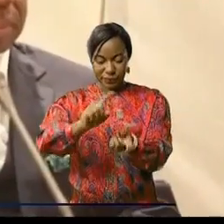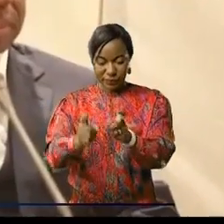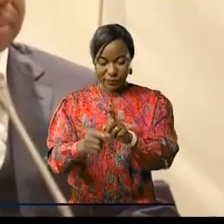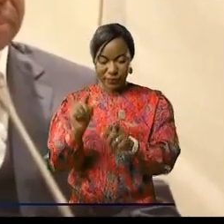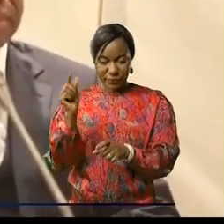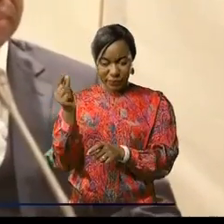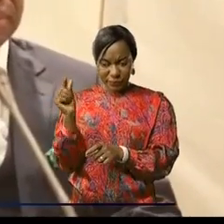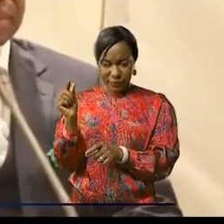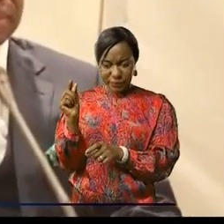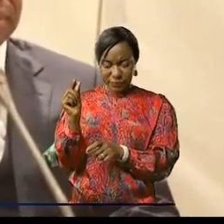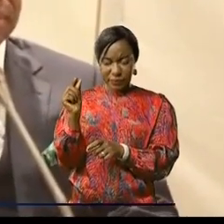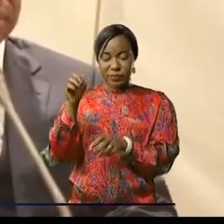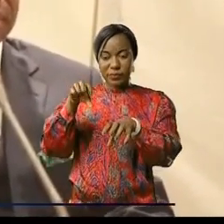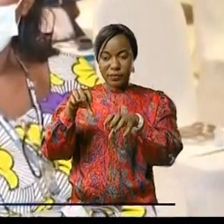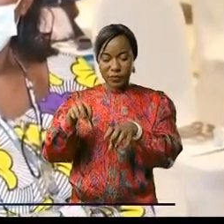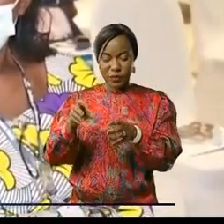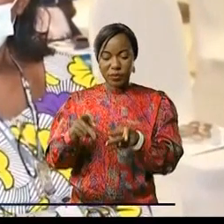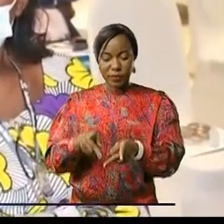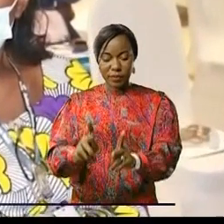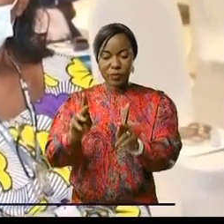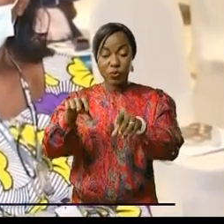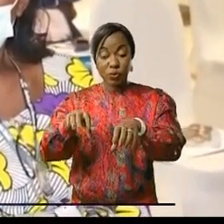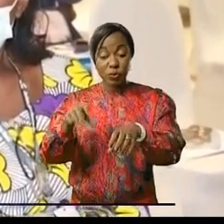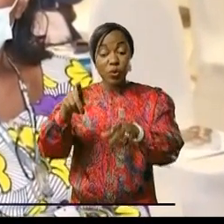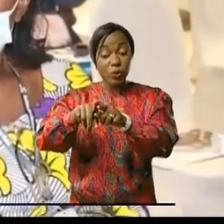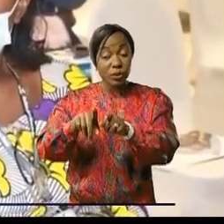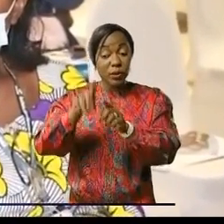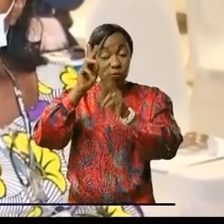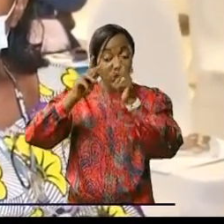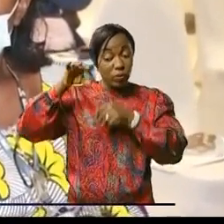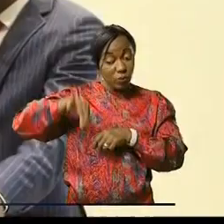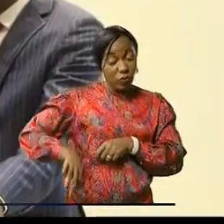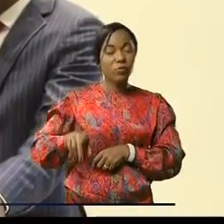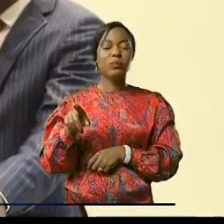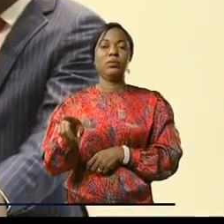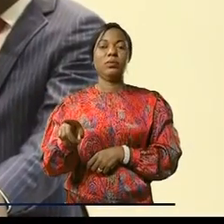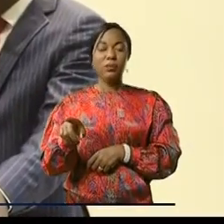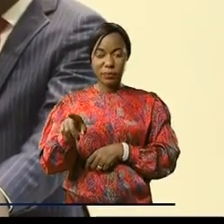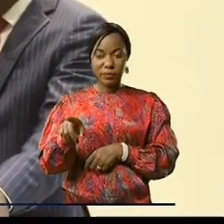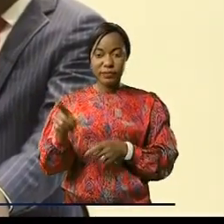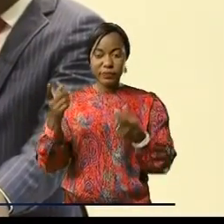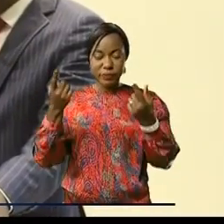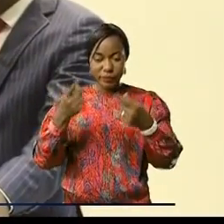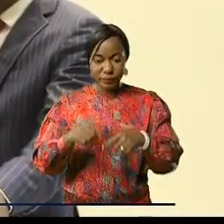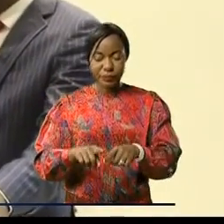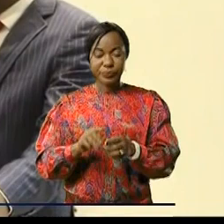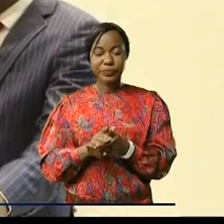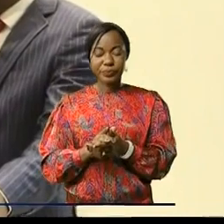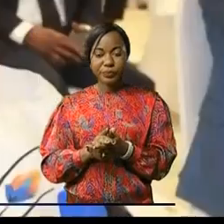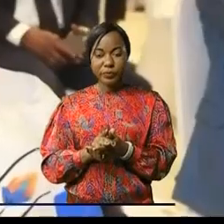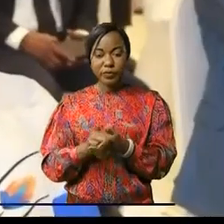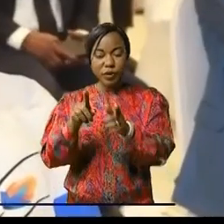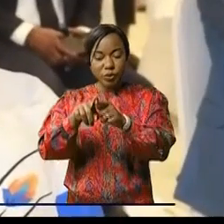congolais pour ainsi permettre à la population d'en tirer profit. Des stratégies détaillées dans le plan directeur d'industrialisation,